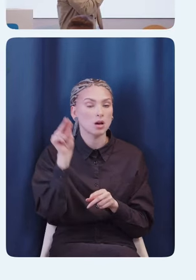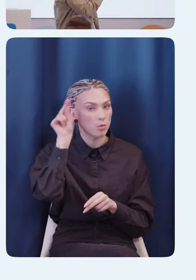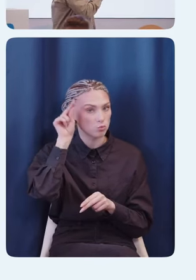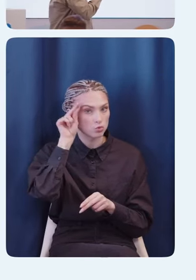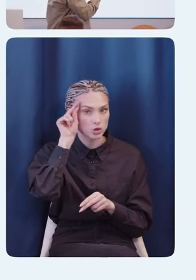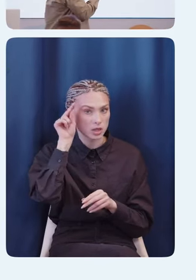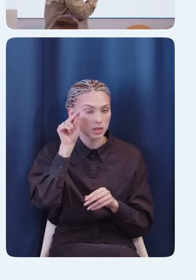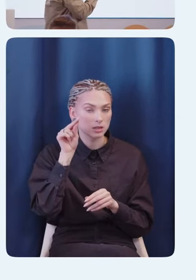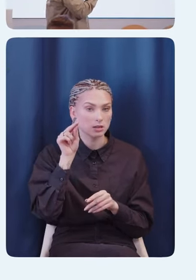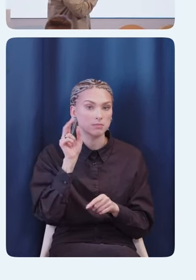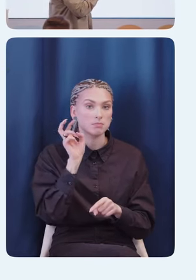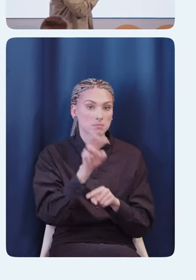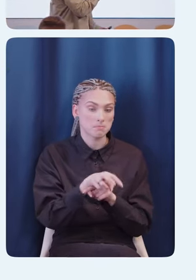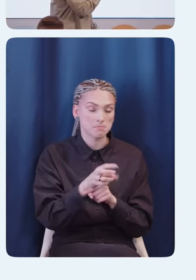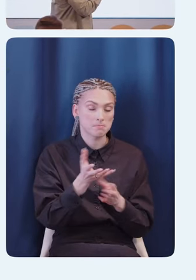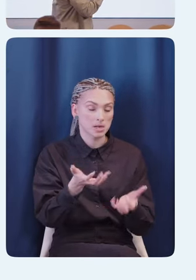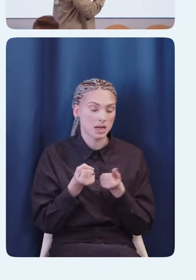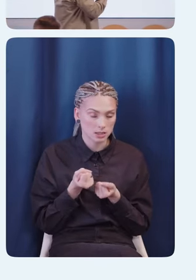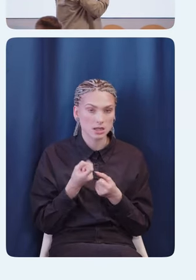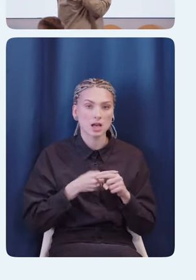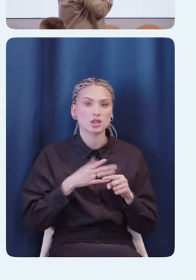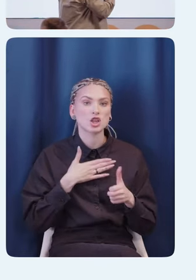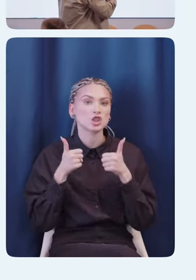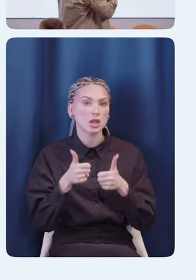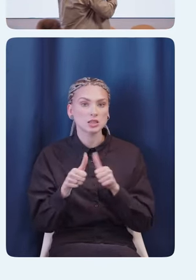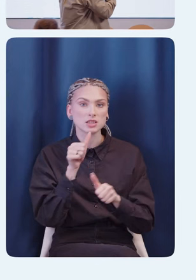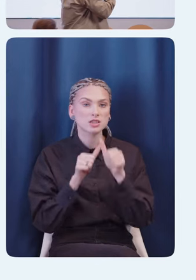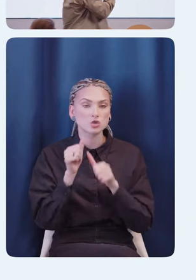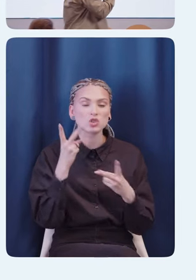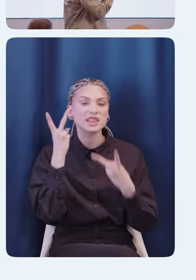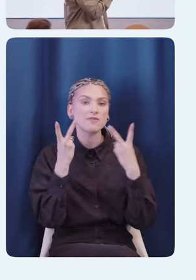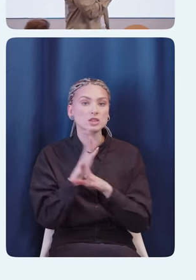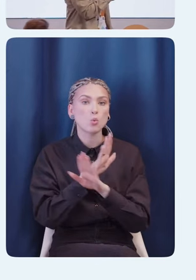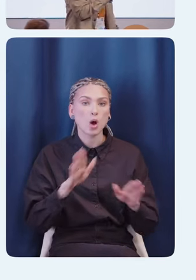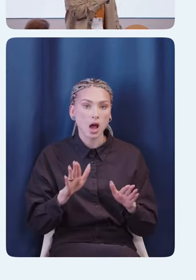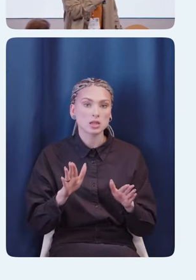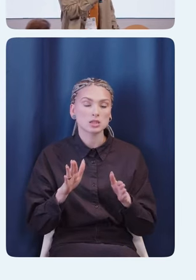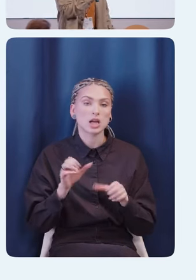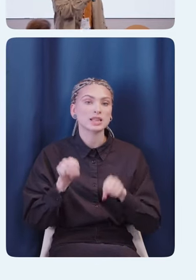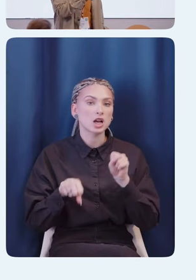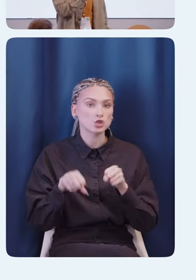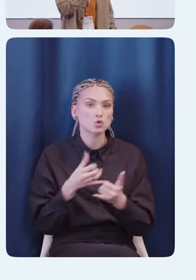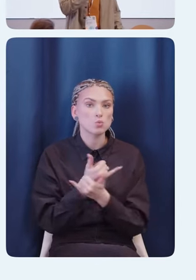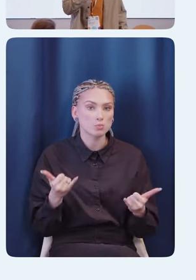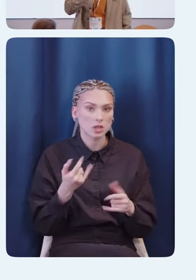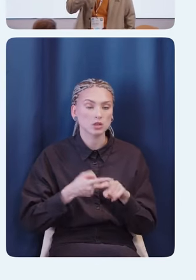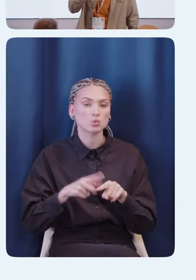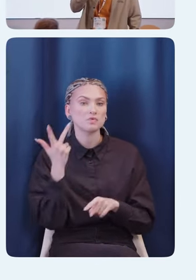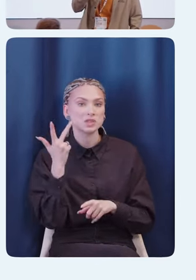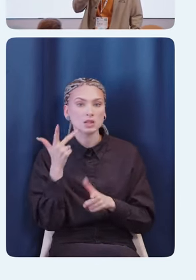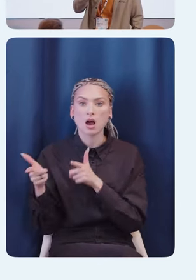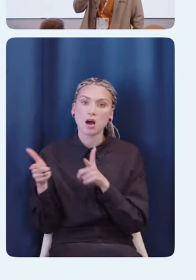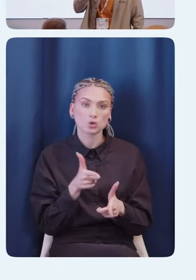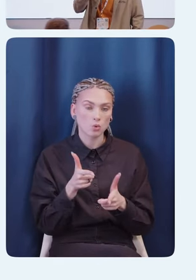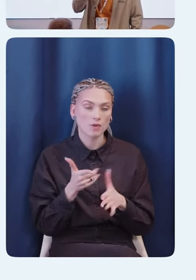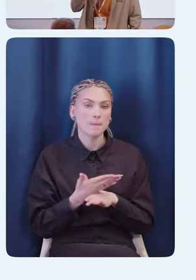Помимо прочего, это наши классные тестировщики невизуальной доступности, которые всегда готовы прийти на